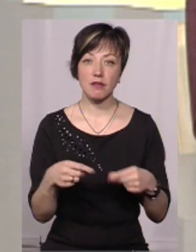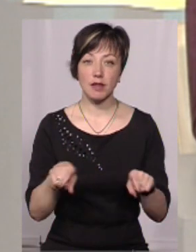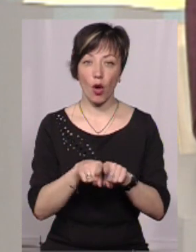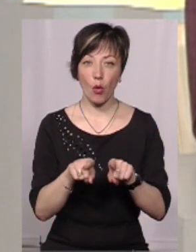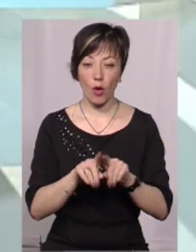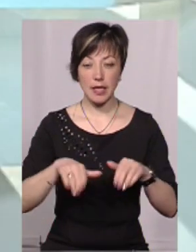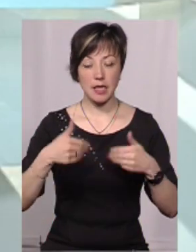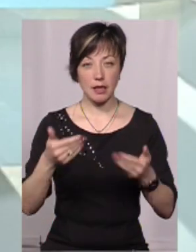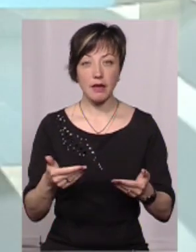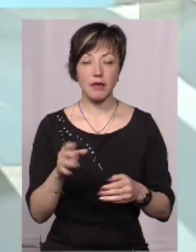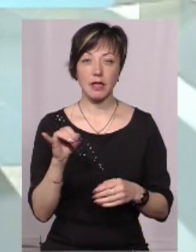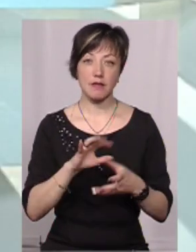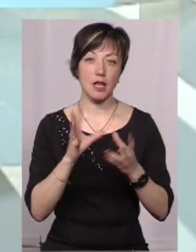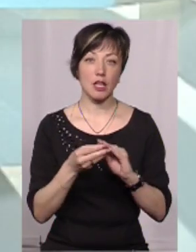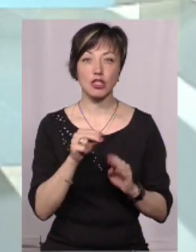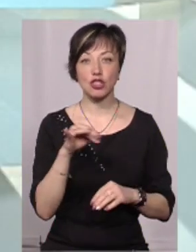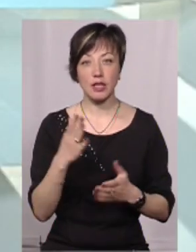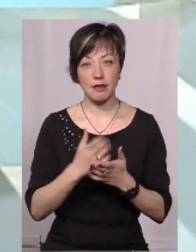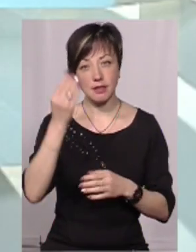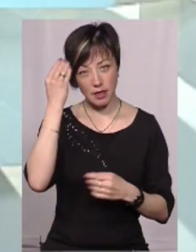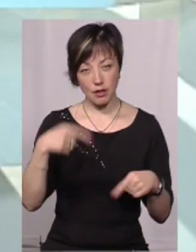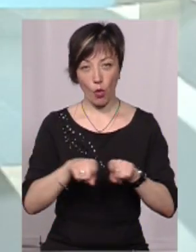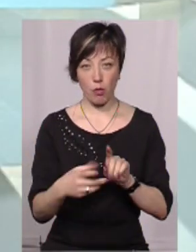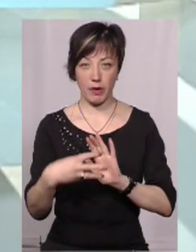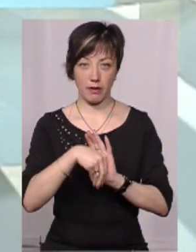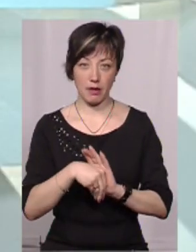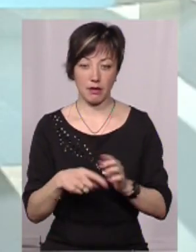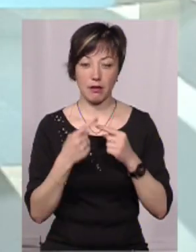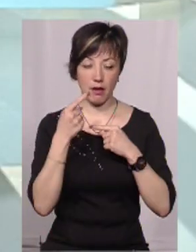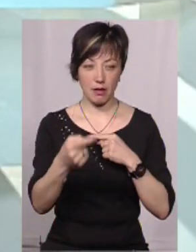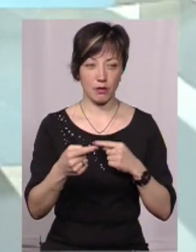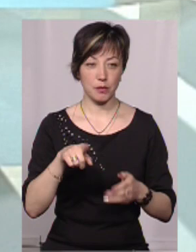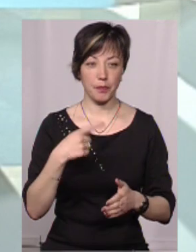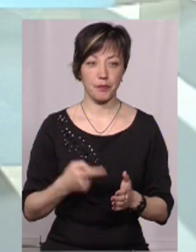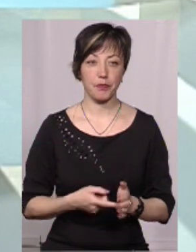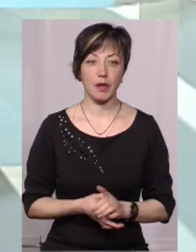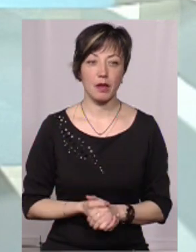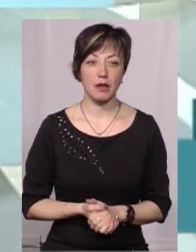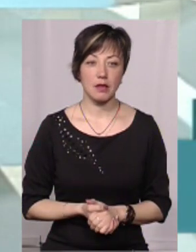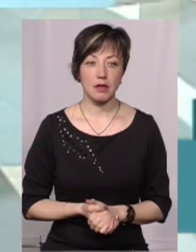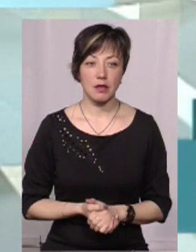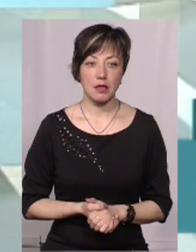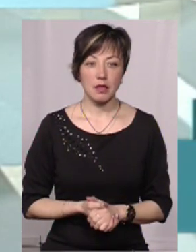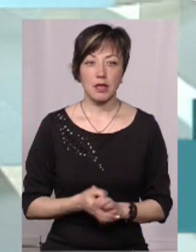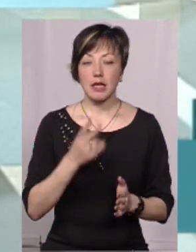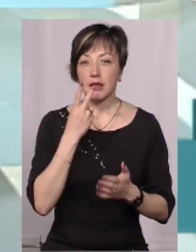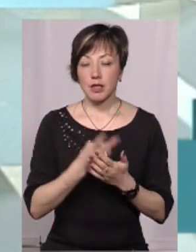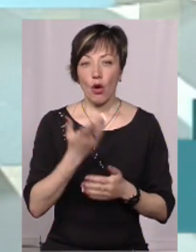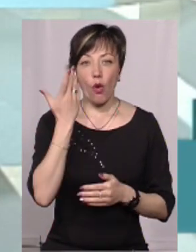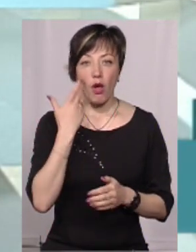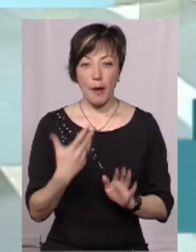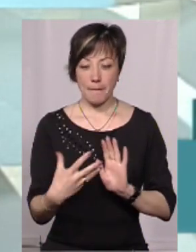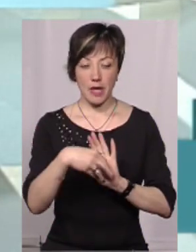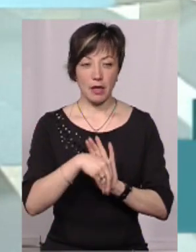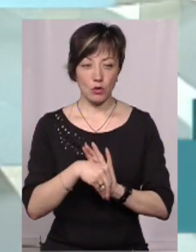у такої ініціативи і взагалі чи є сенс у такому приєднанні, на такій відстані? Ну, дивіться, коли